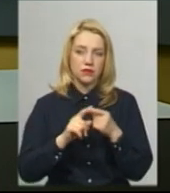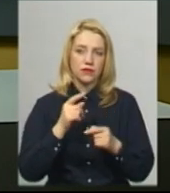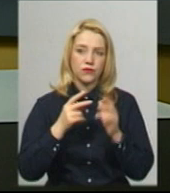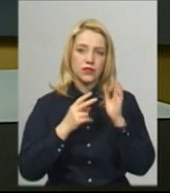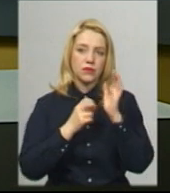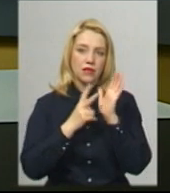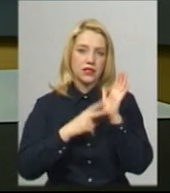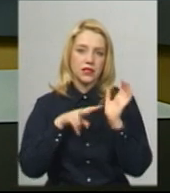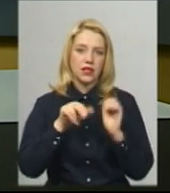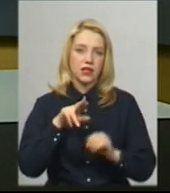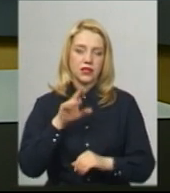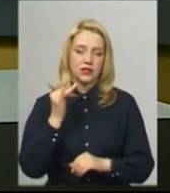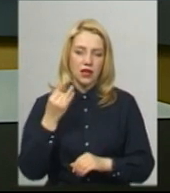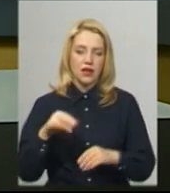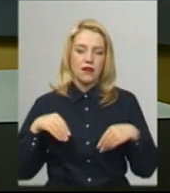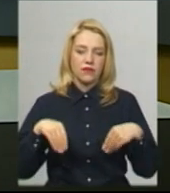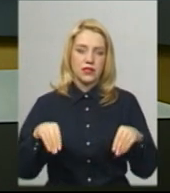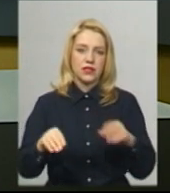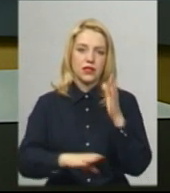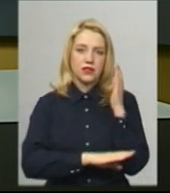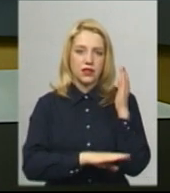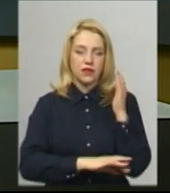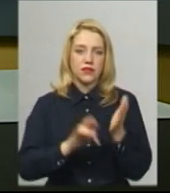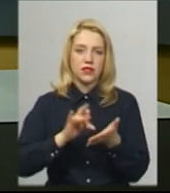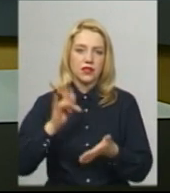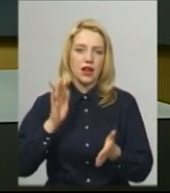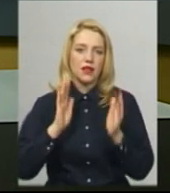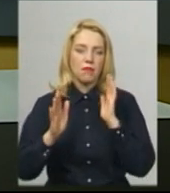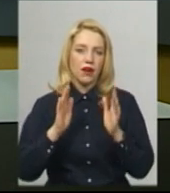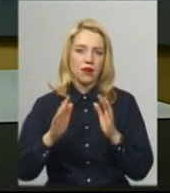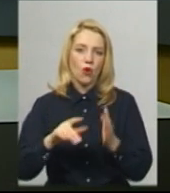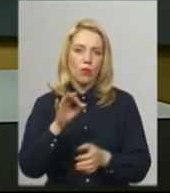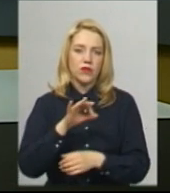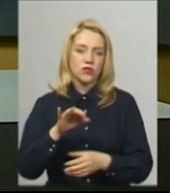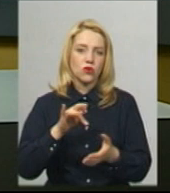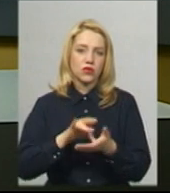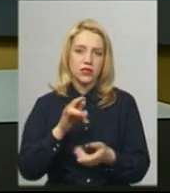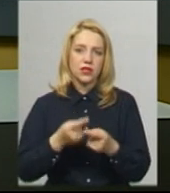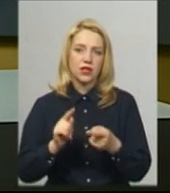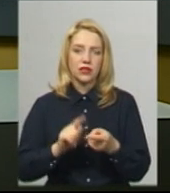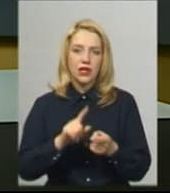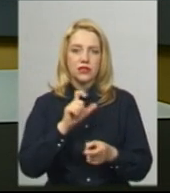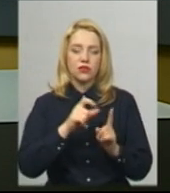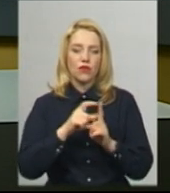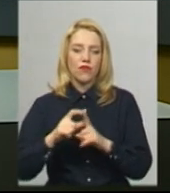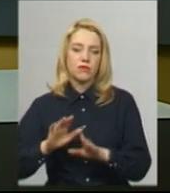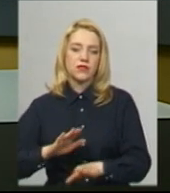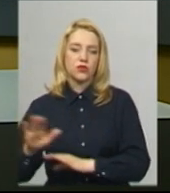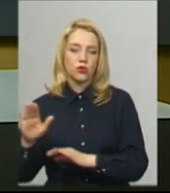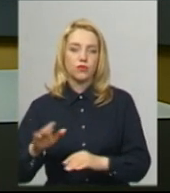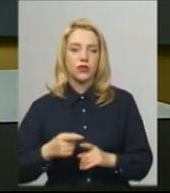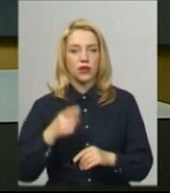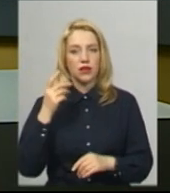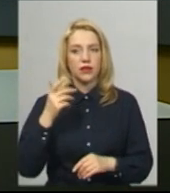номер 17 висадили саджинці дерев у Центральному парку обласного центру. За словами заступниці директора Хмельницького ліцею номер